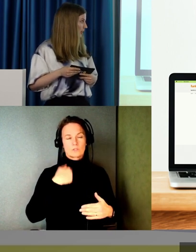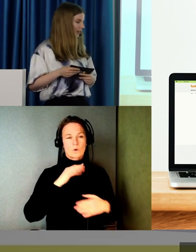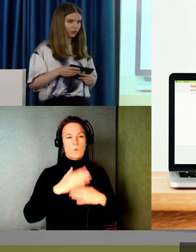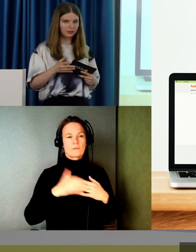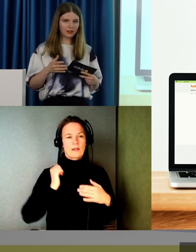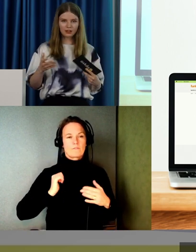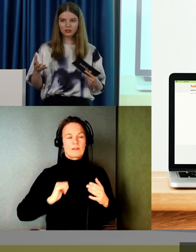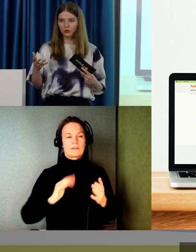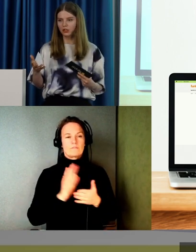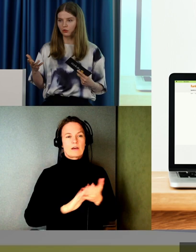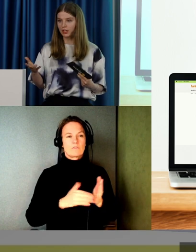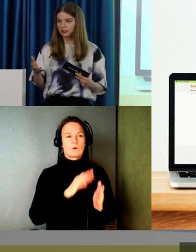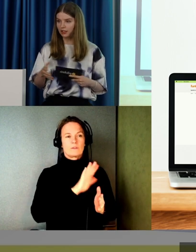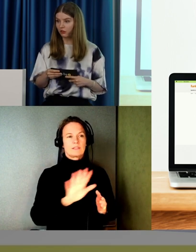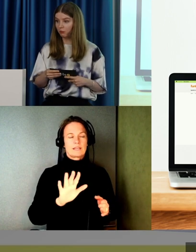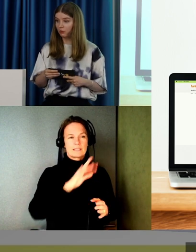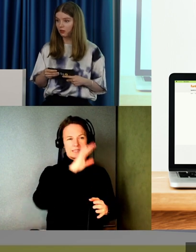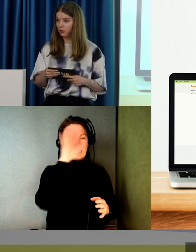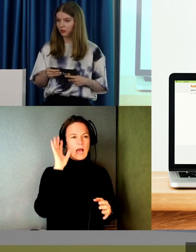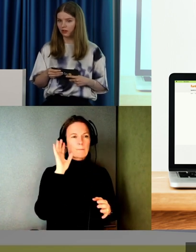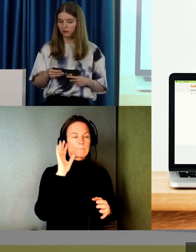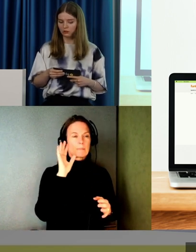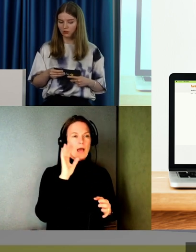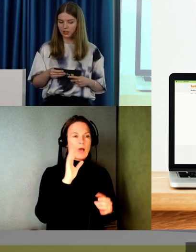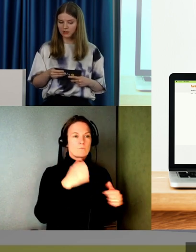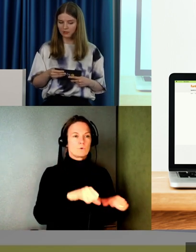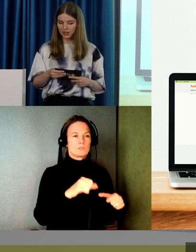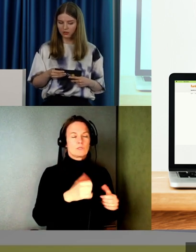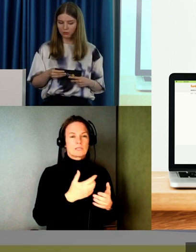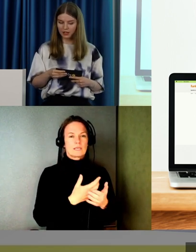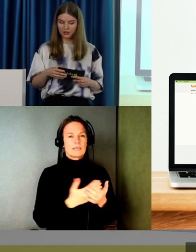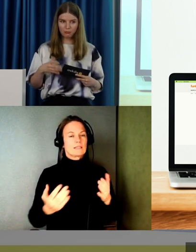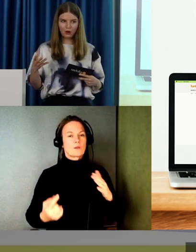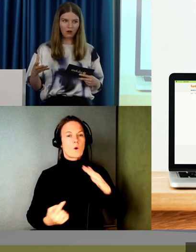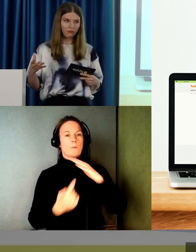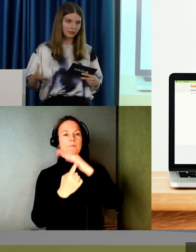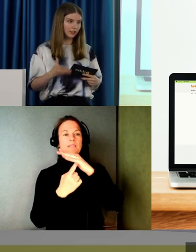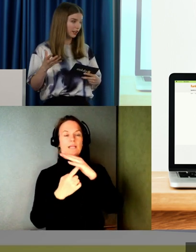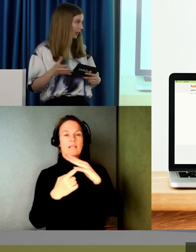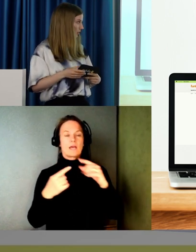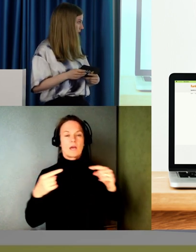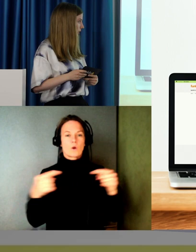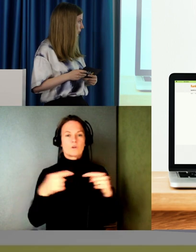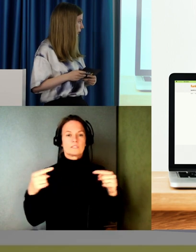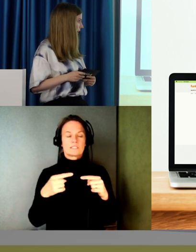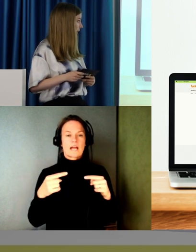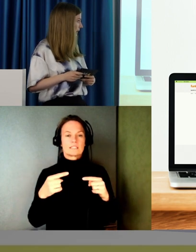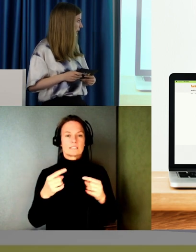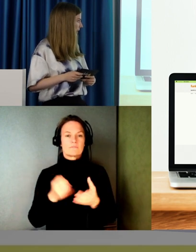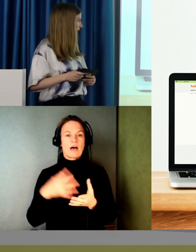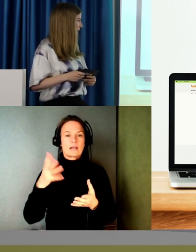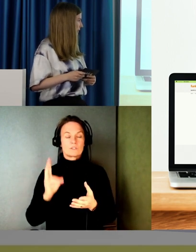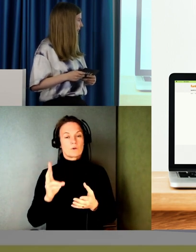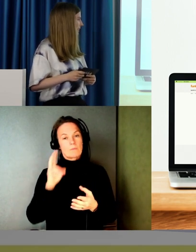deras gamla butik. Att dessa inte nådde kontrasterna som kontrastvärden. Som anses bra för tillgänglighet. Utan de hade